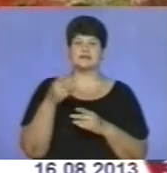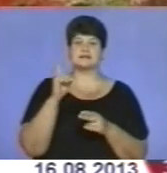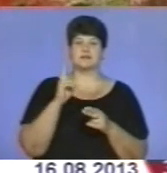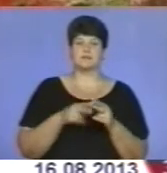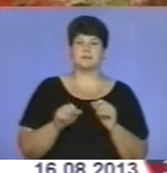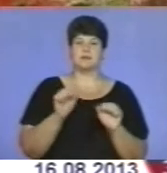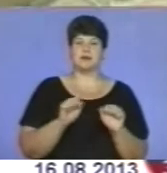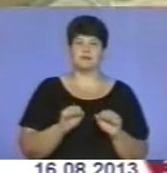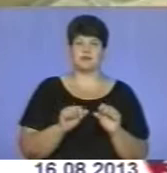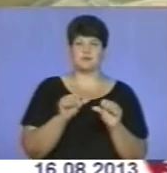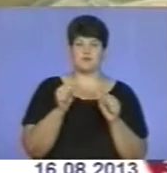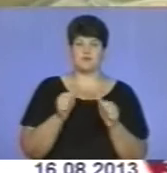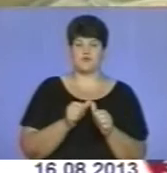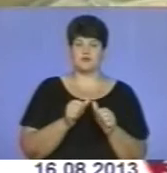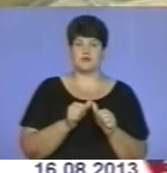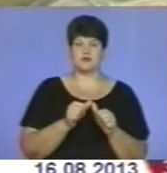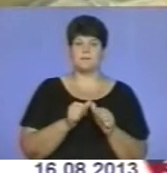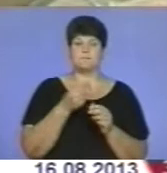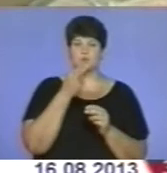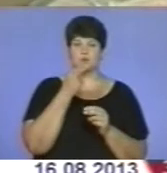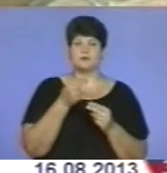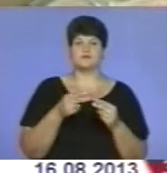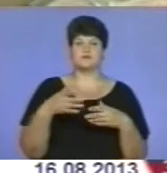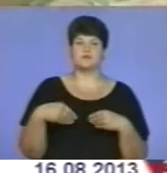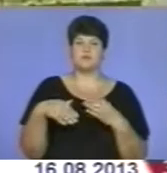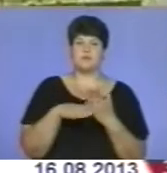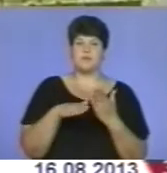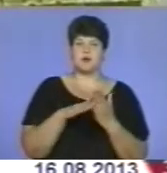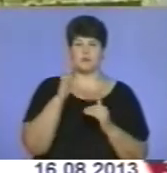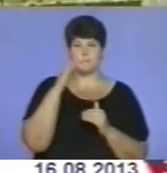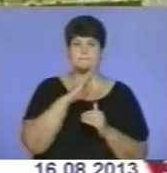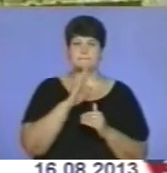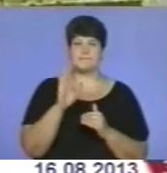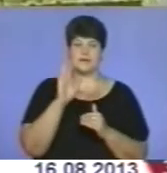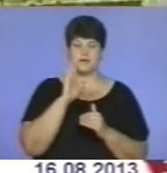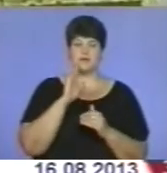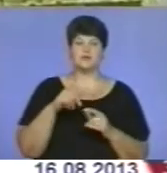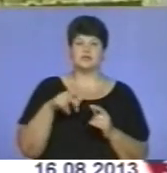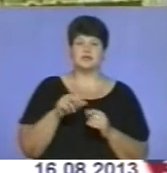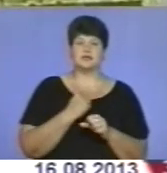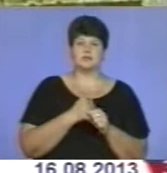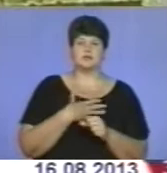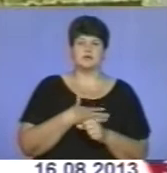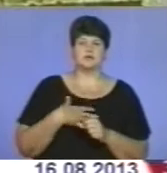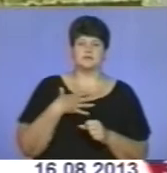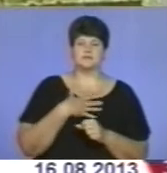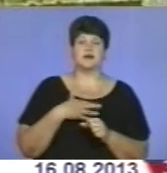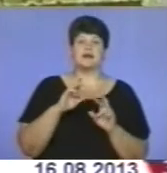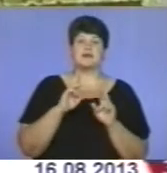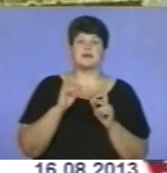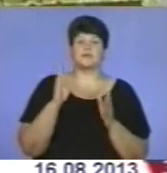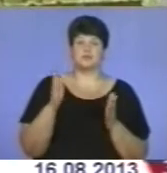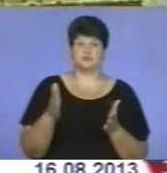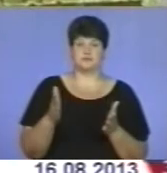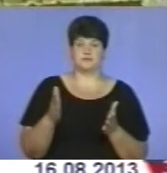прибиранням та оформленням. Продуктами харчування допомагають батьки. Коли йшла на роботу, дуже переживала, хвилювалася, як воно саме